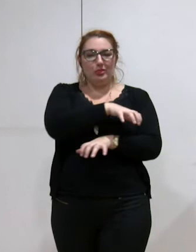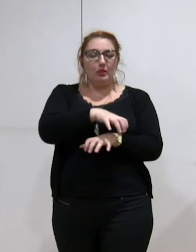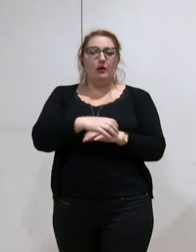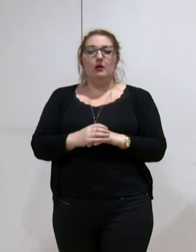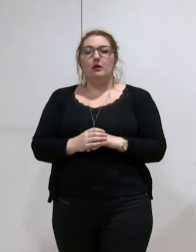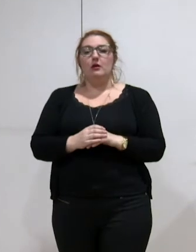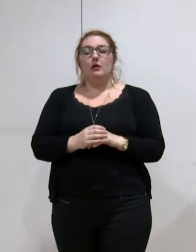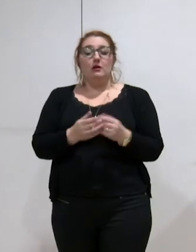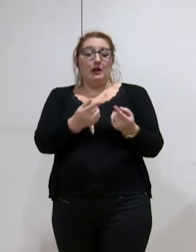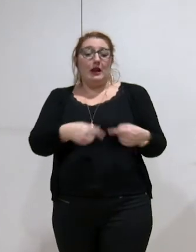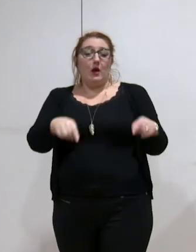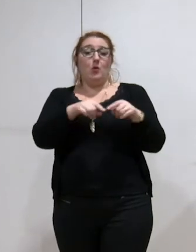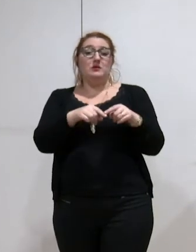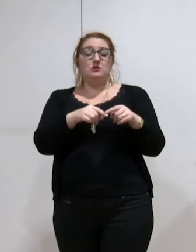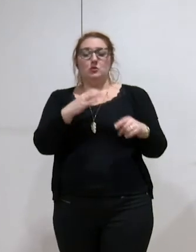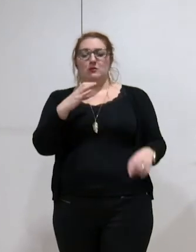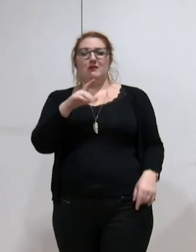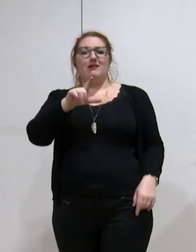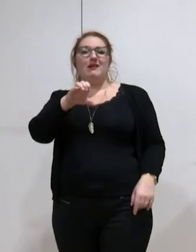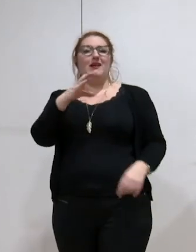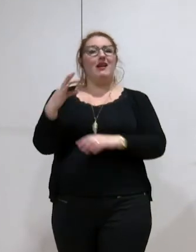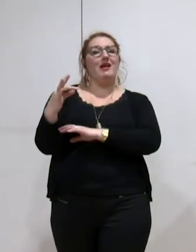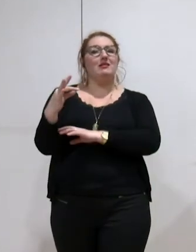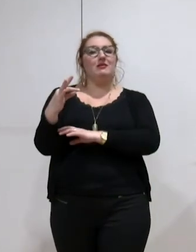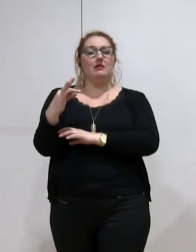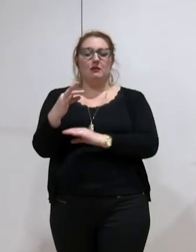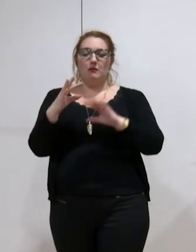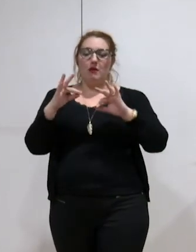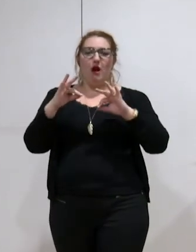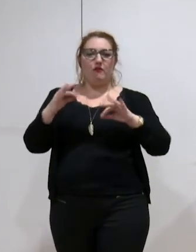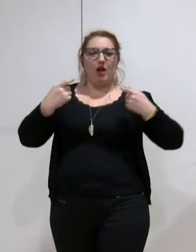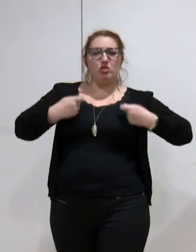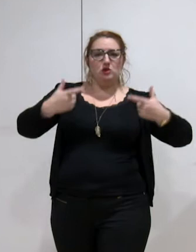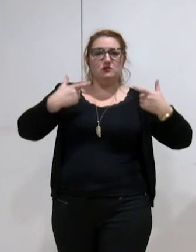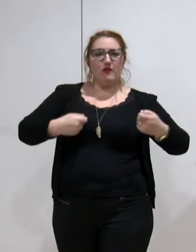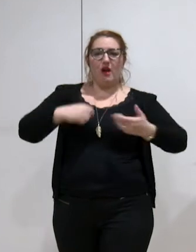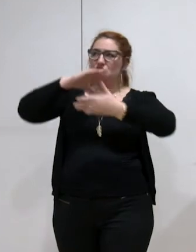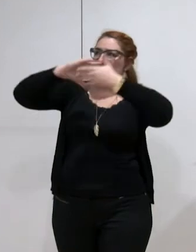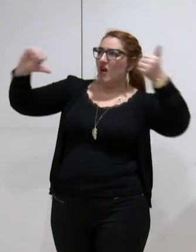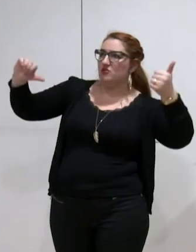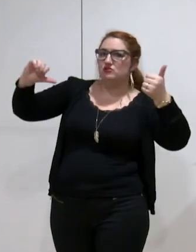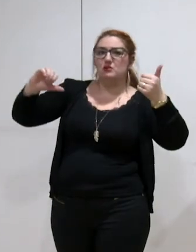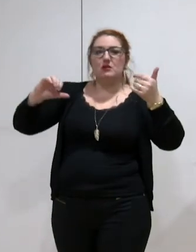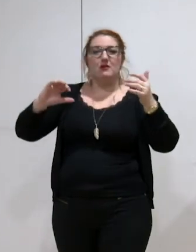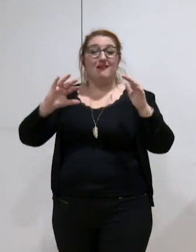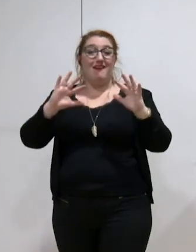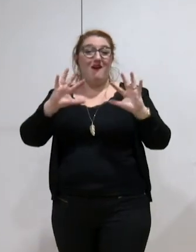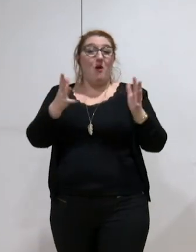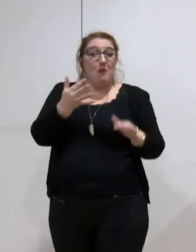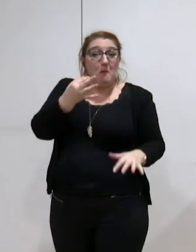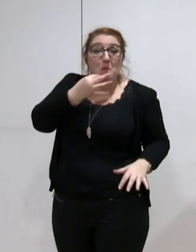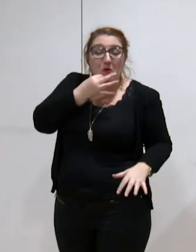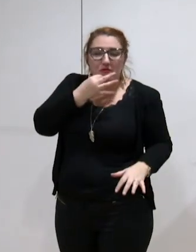locale d'évaluation des charges de transfert, comment on peut tirer parti de ces transferts, mais nous avons